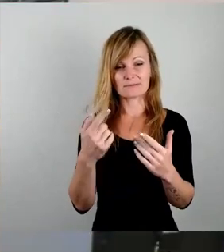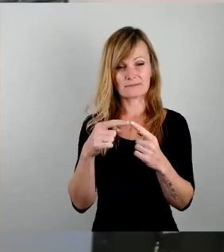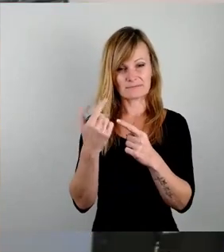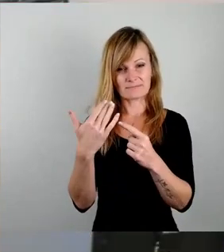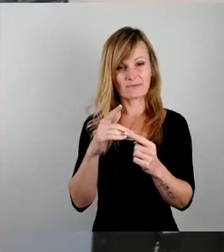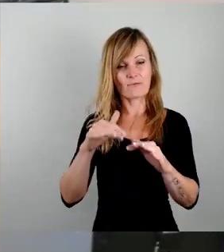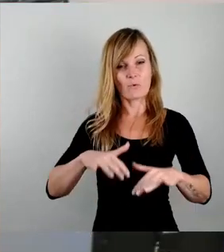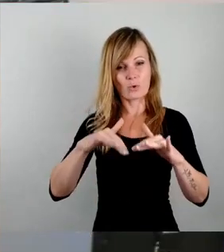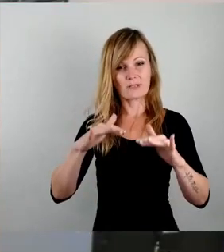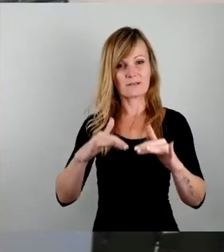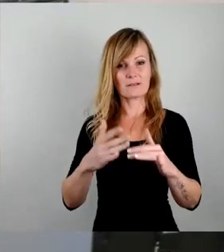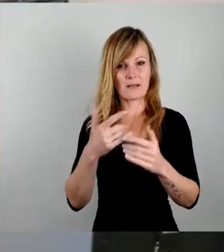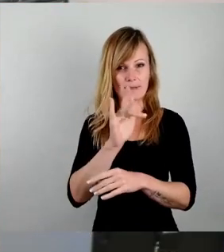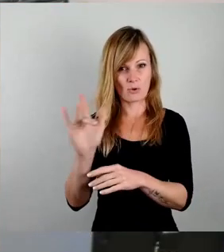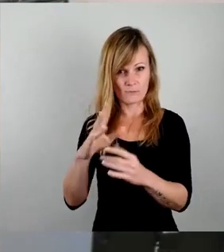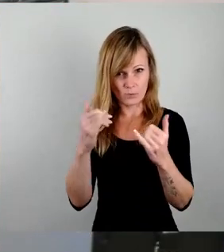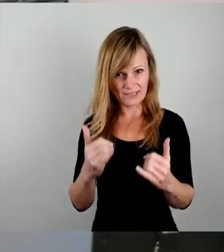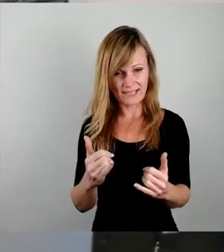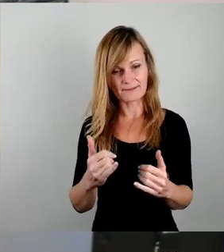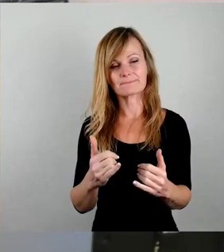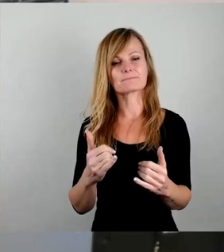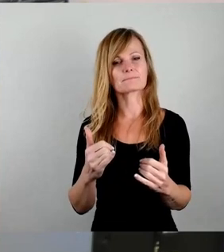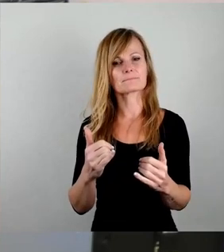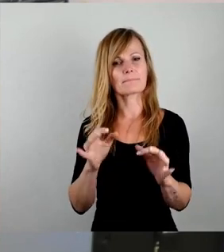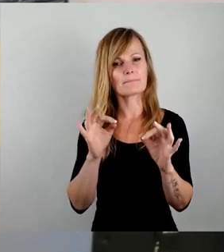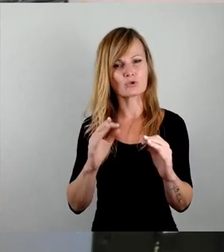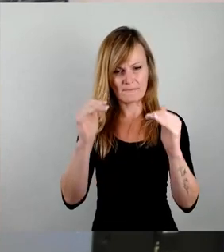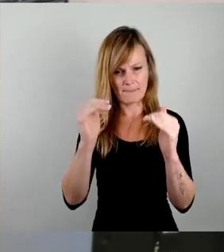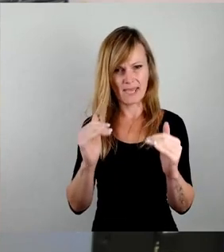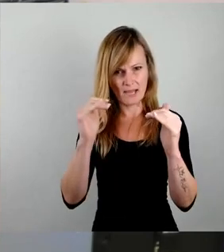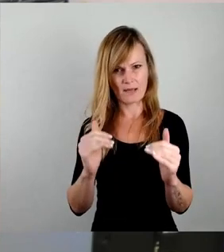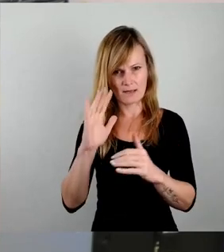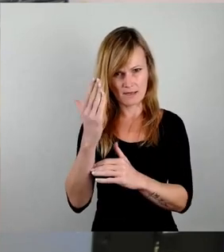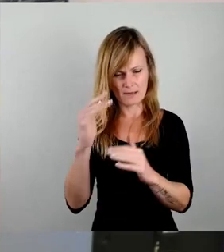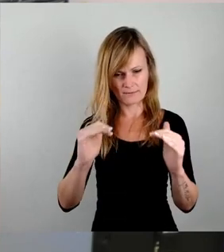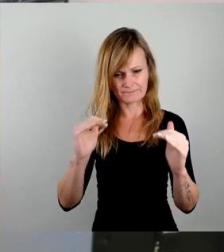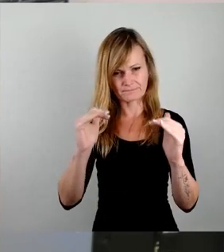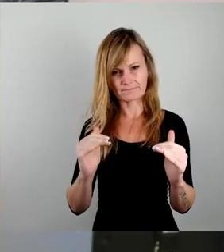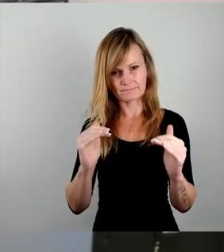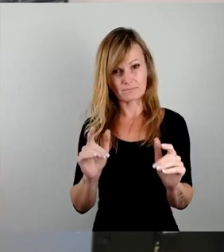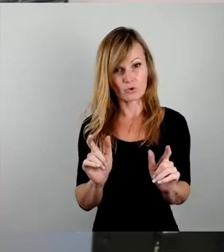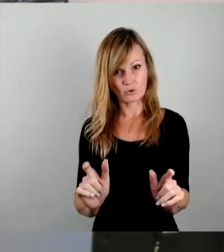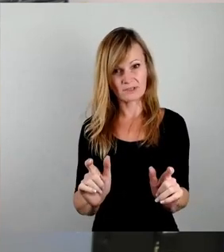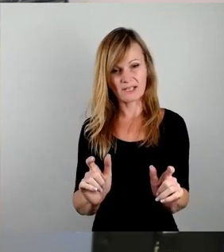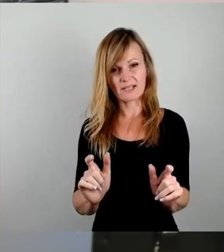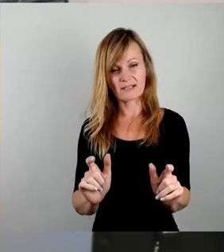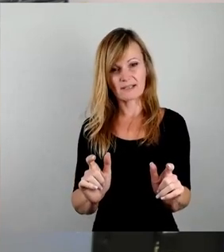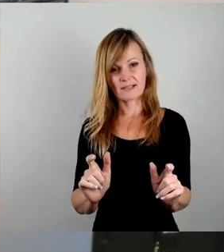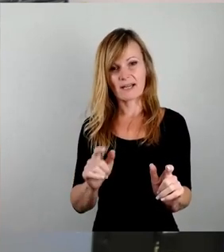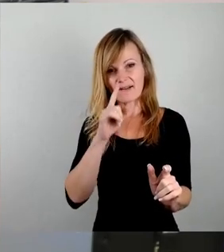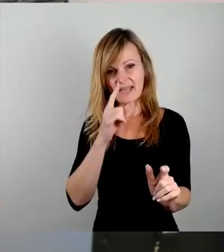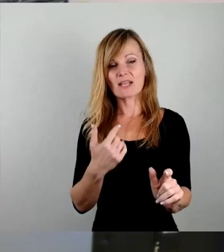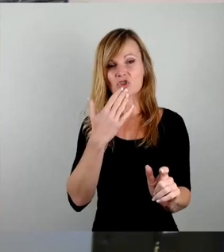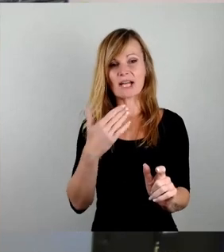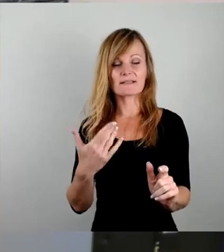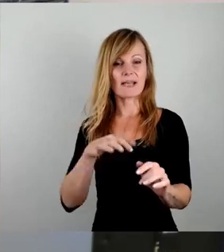ab einem bestimmten Pegel die Dämme um die Stadtentwässerung erhöht werden, in manueller